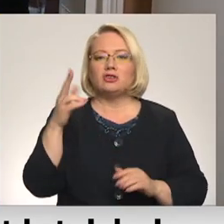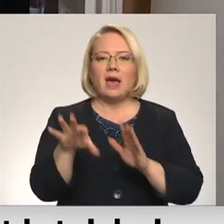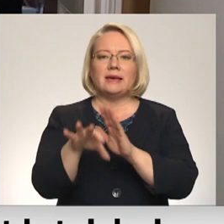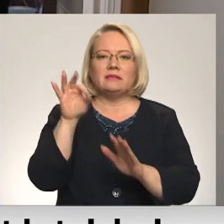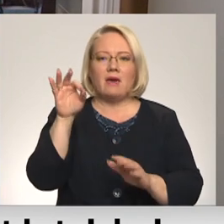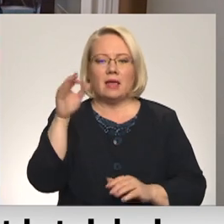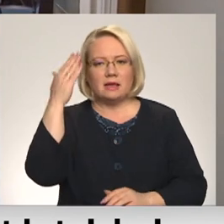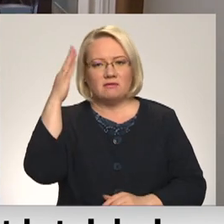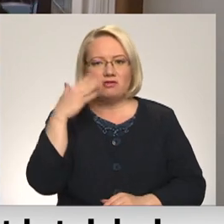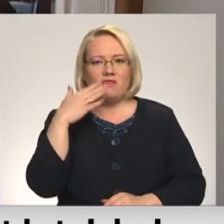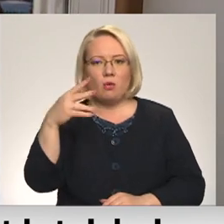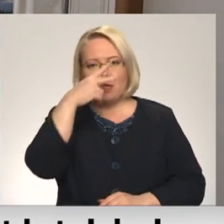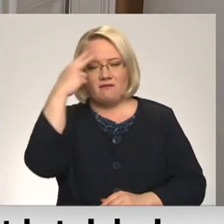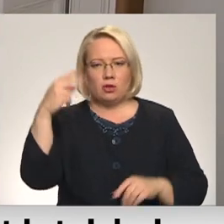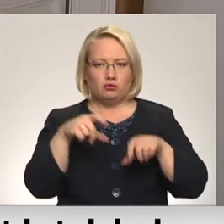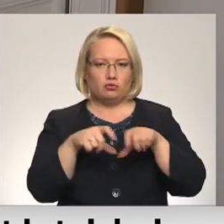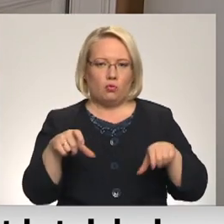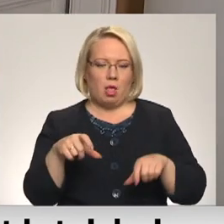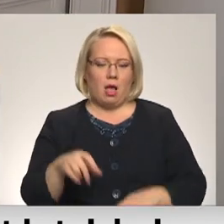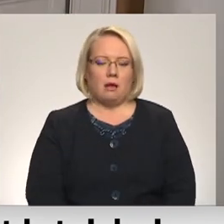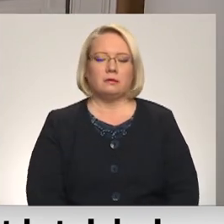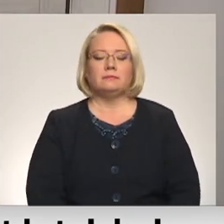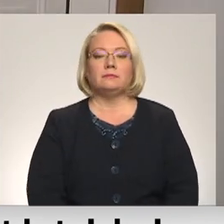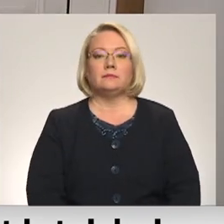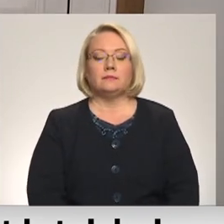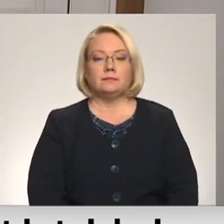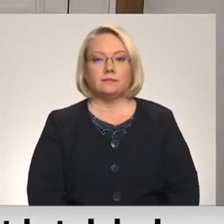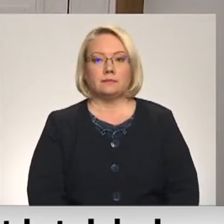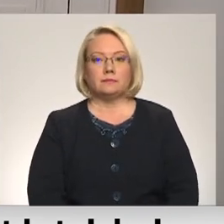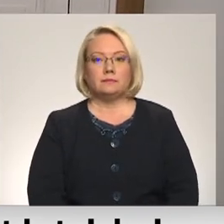svešvaloda vidusskolā. Dāvids Frejnafelts, Olafs Perševic, Latvijas televīzija.